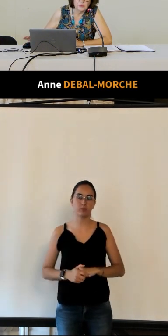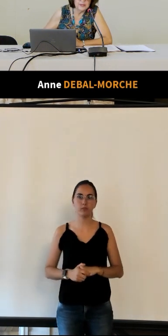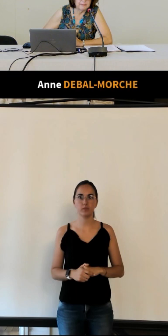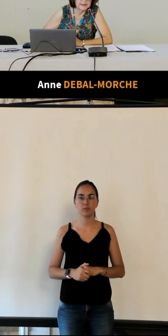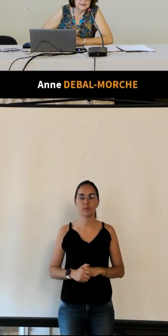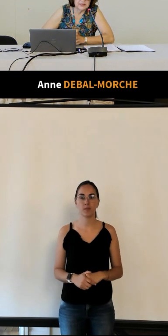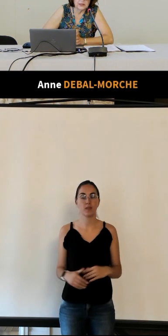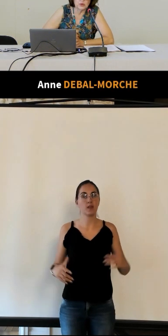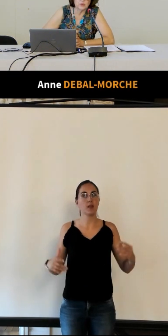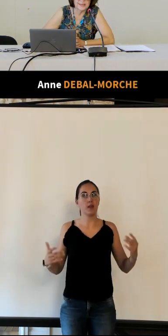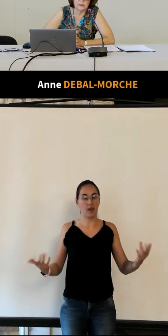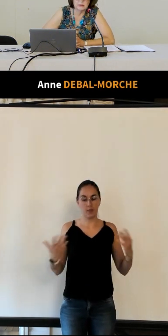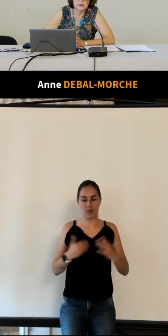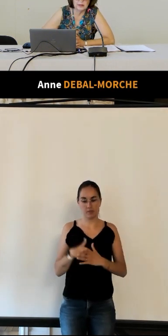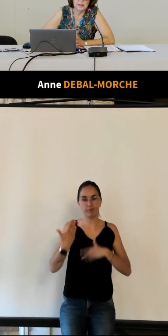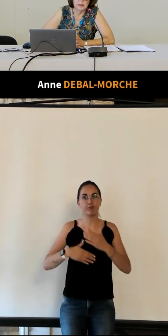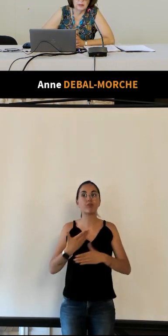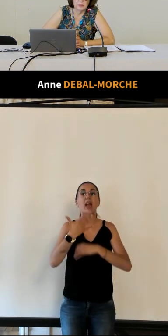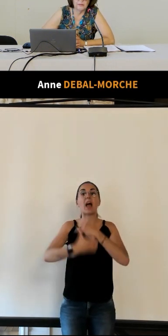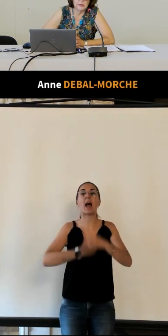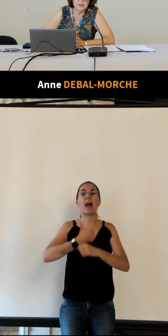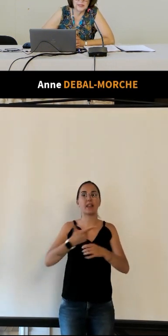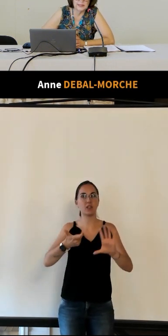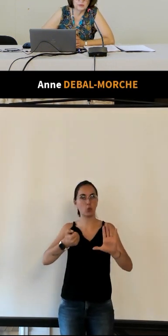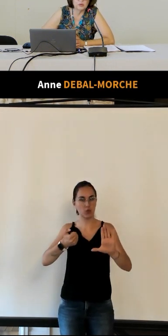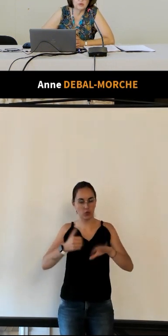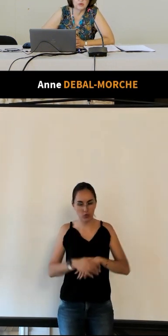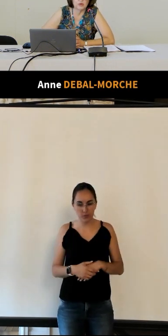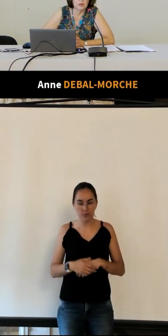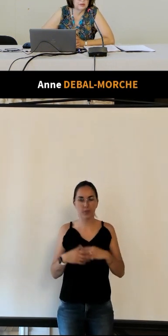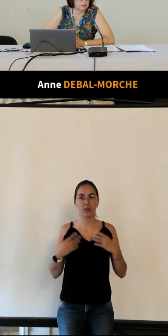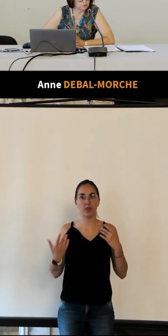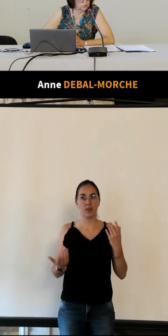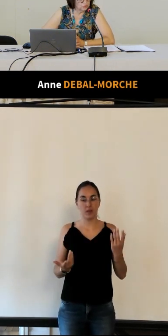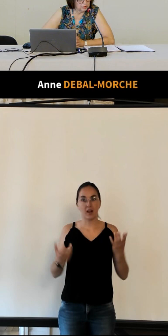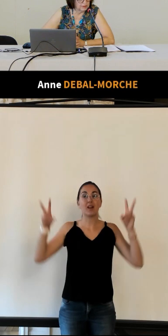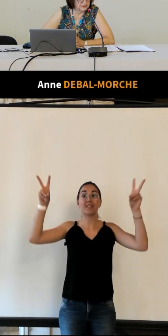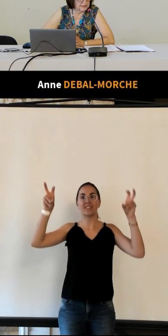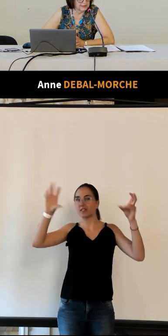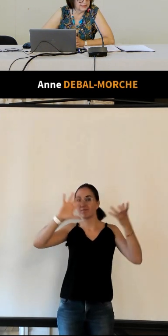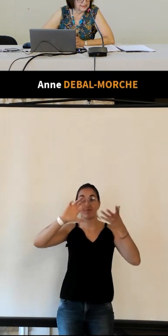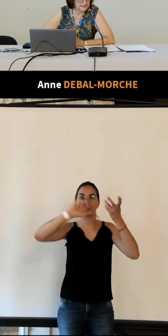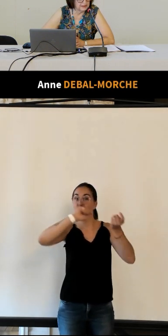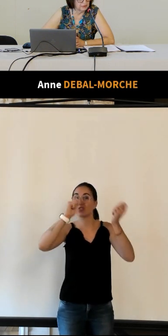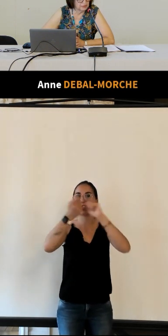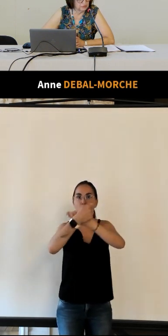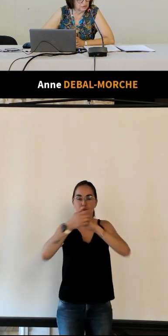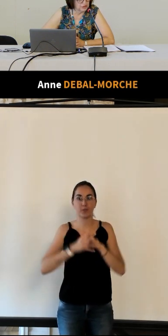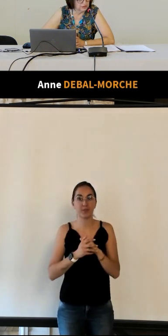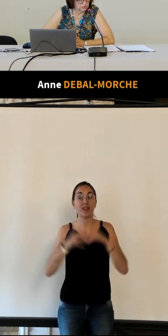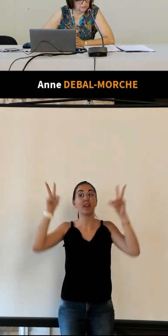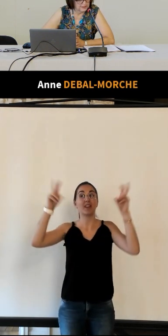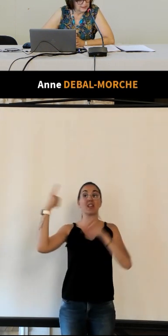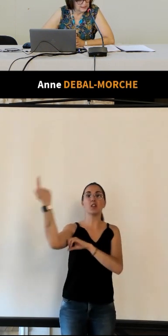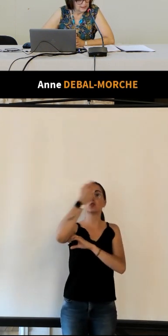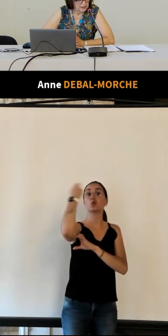ensuite à partir des années 60 on va utiliser un autre slogan tour la clé de son